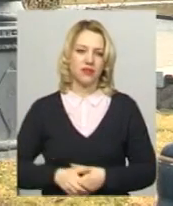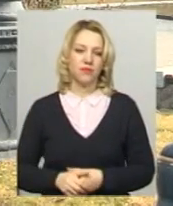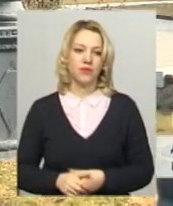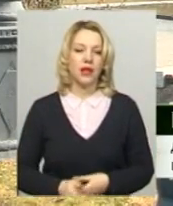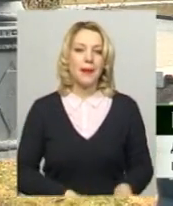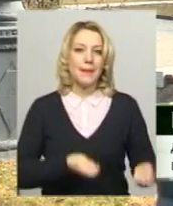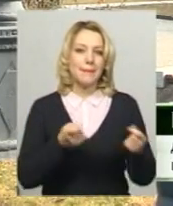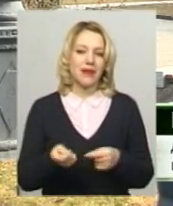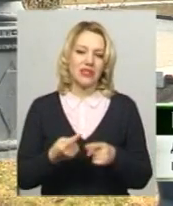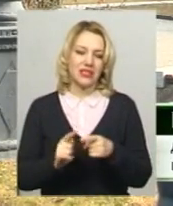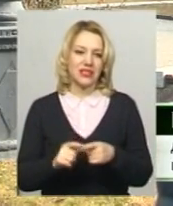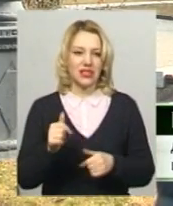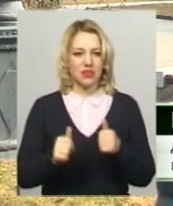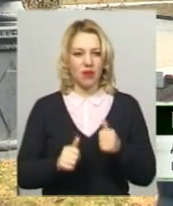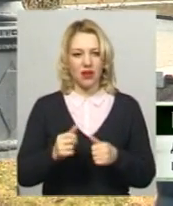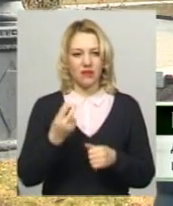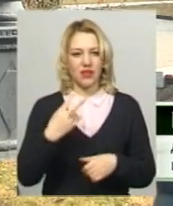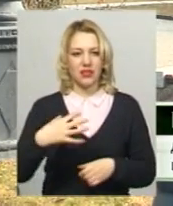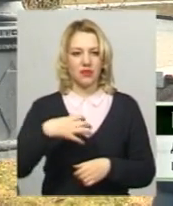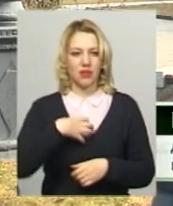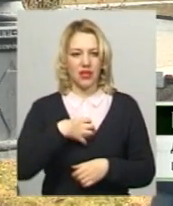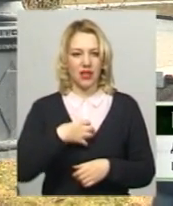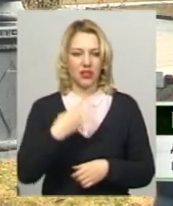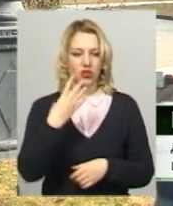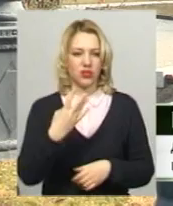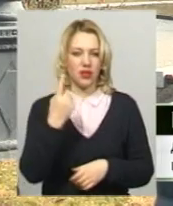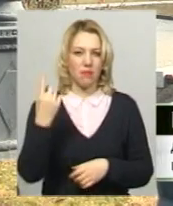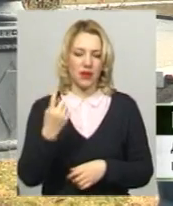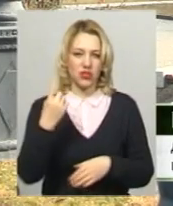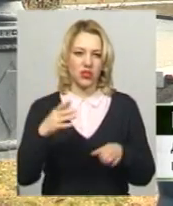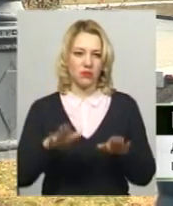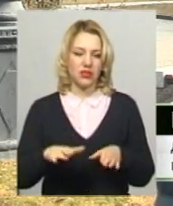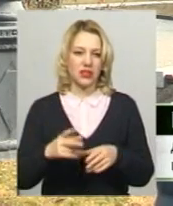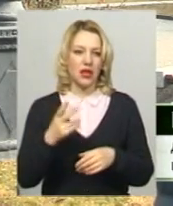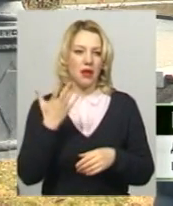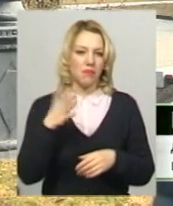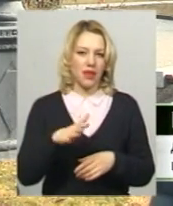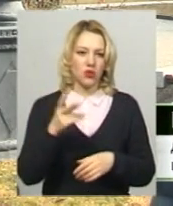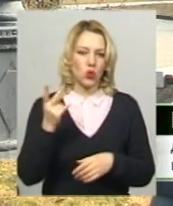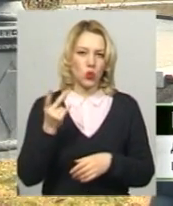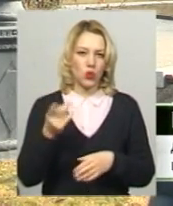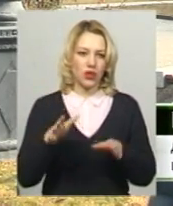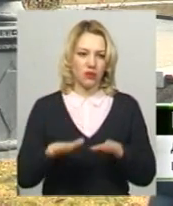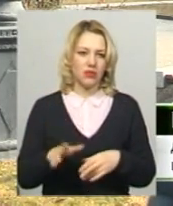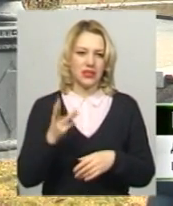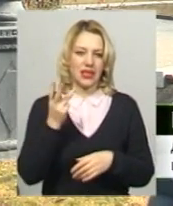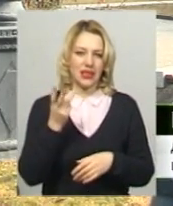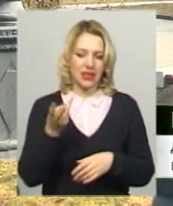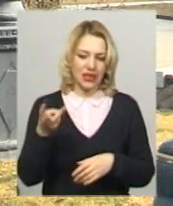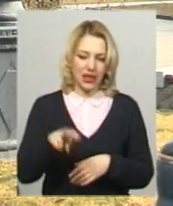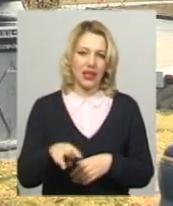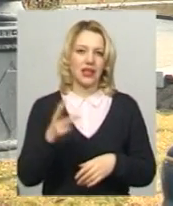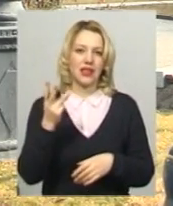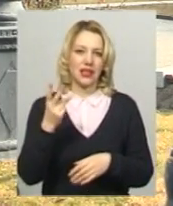«Привезли з цих змагань 12 медалей. Чотири перших місця, п'ять других місць і три третіх місць.